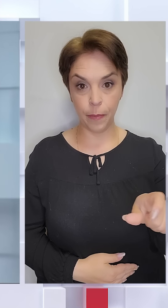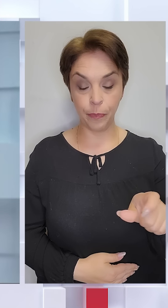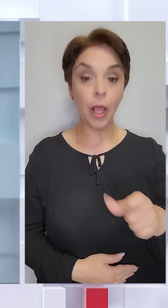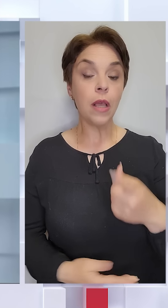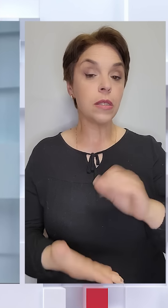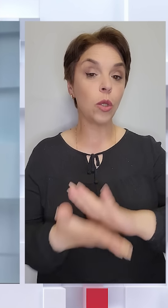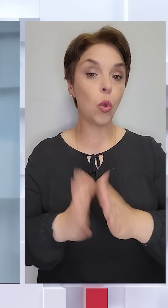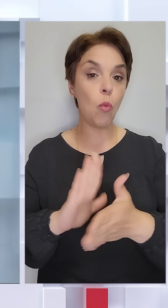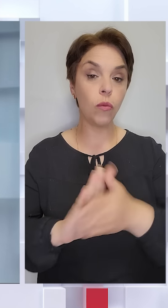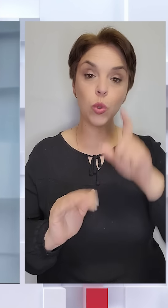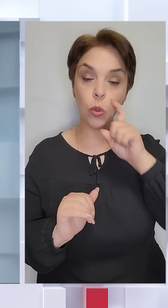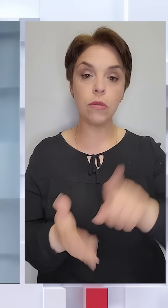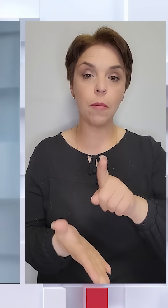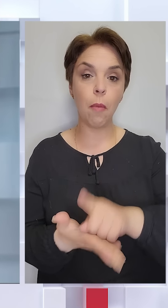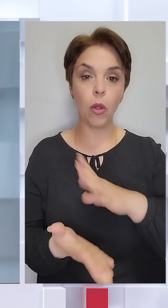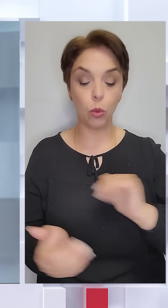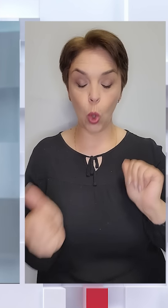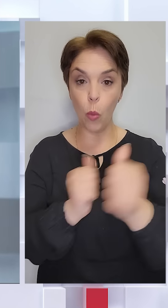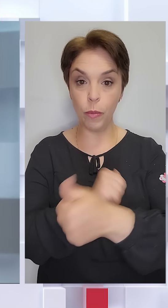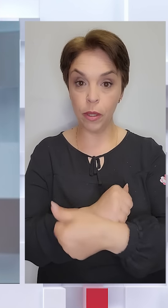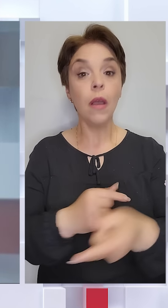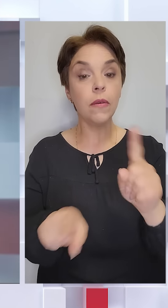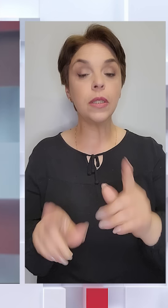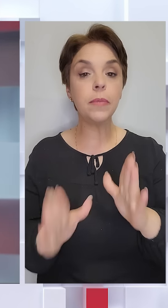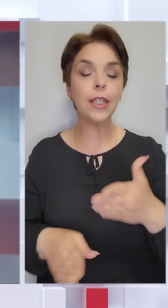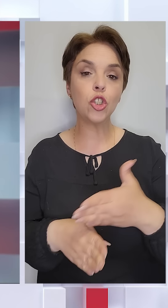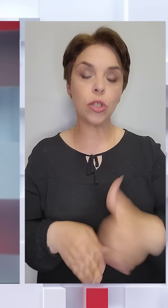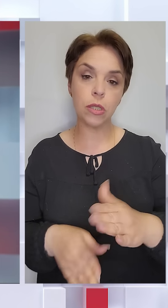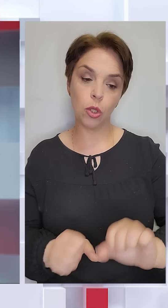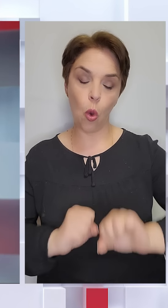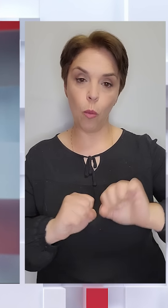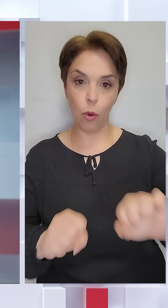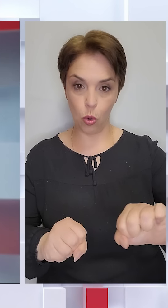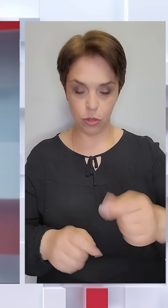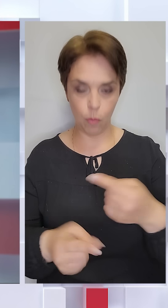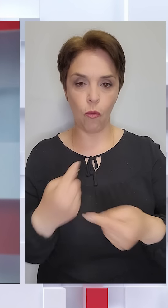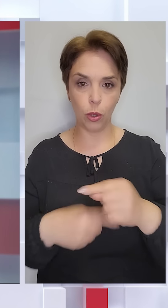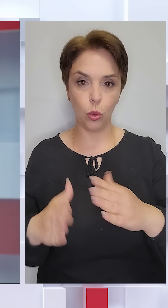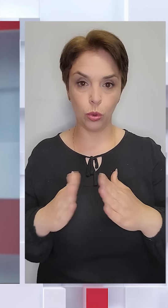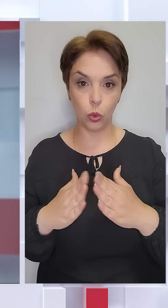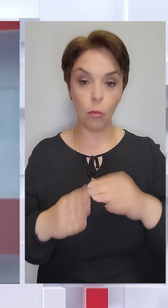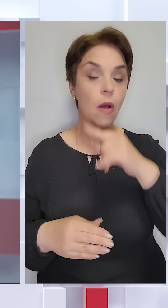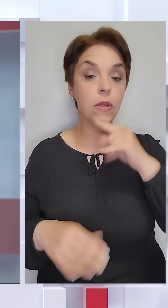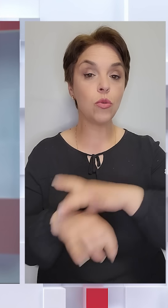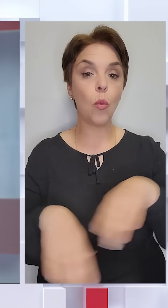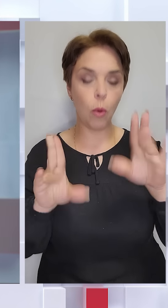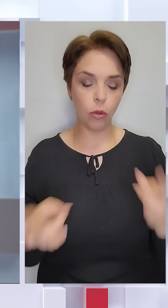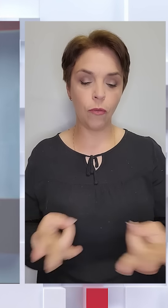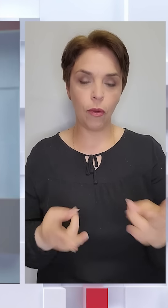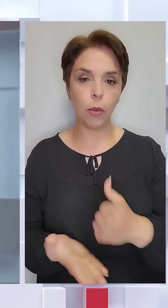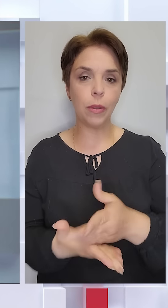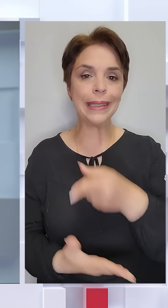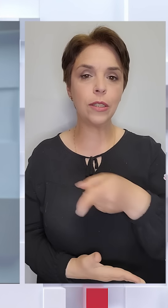домовленостями, українці мали бути обмінені. Утім, тільки частина оборонців повернулася додому. В російському полоні досі перебувають